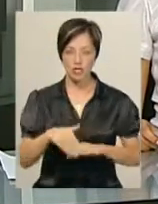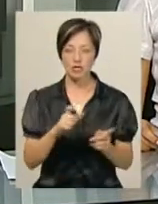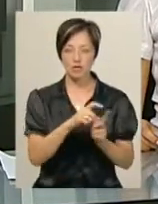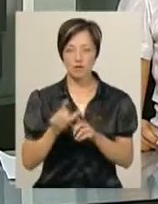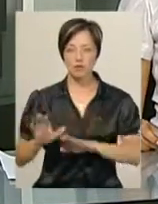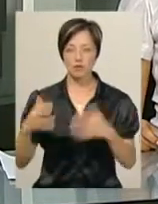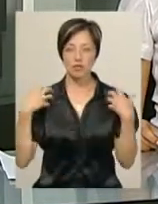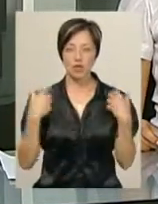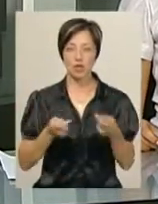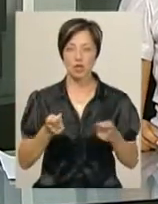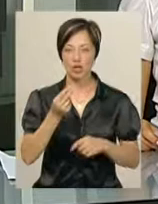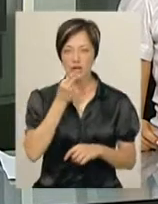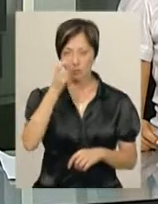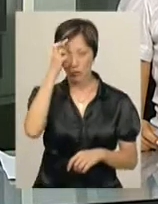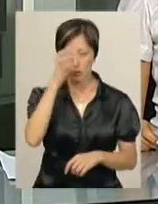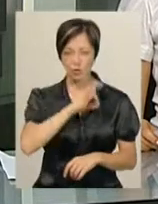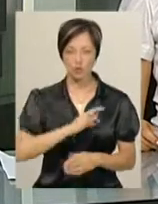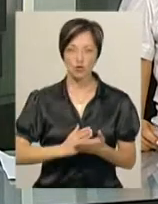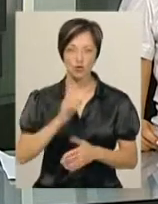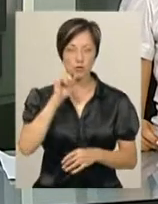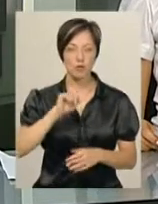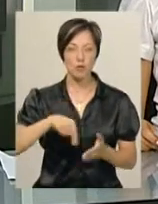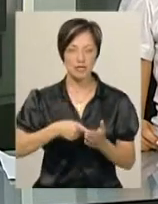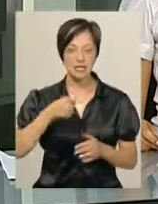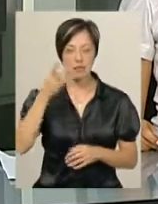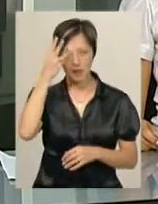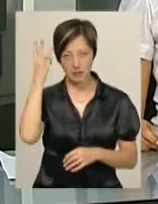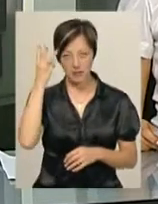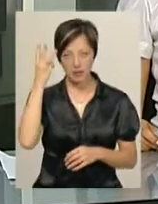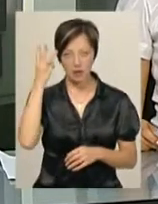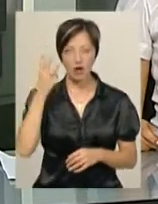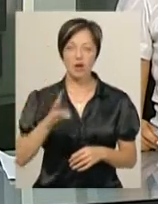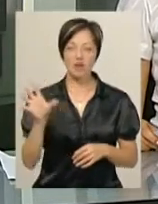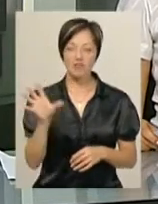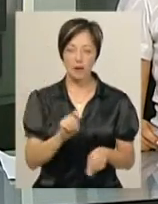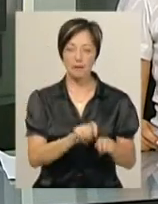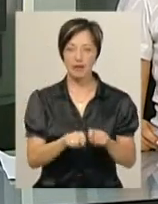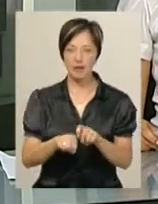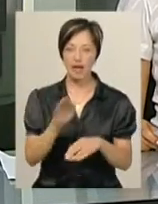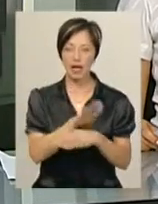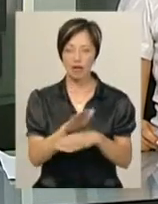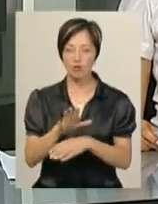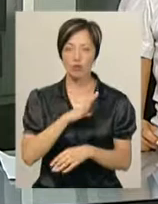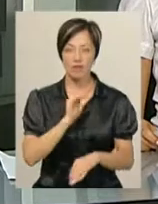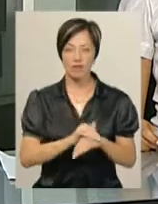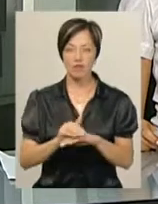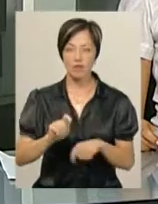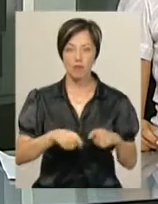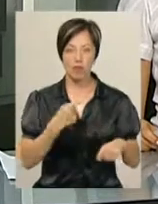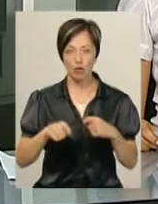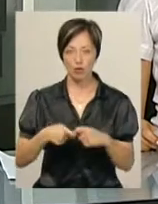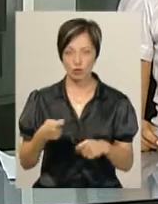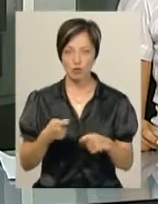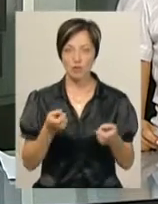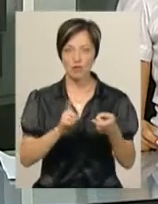заступника начальника управління Держпродспоживслужби в місті Хмельницькій Сергія Качана, у всіх перевірених хіосках були виявлені порушення.